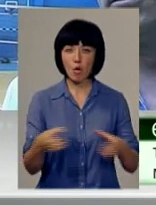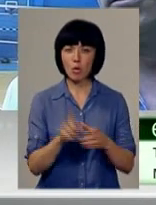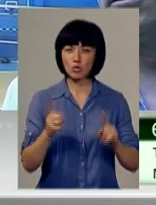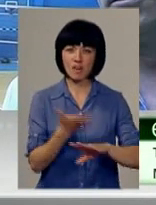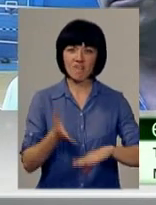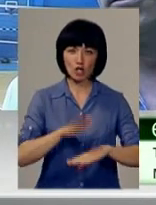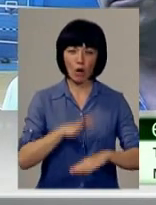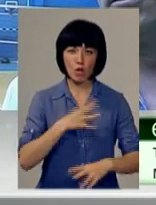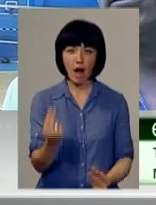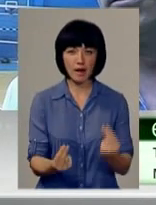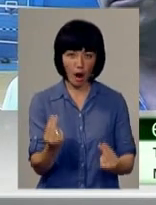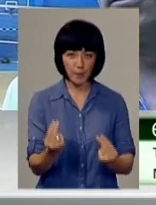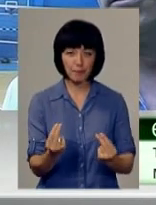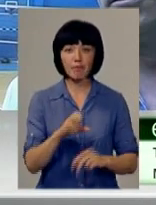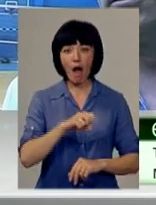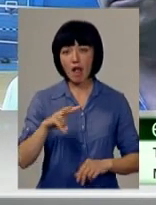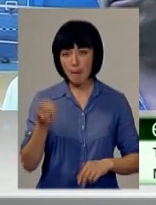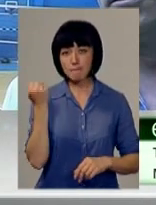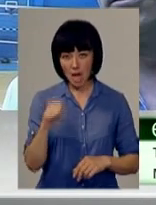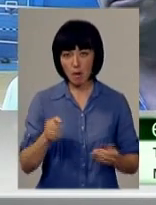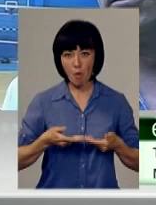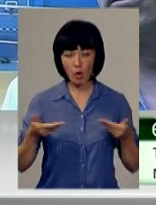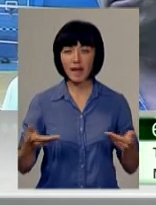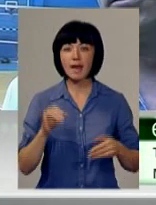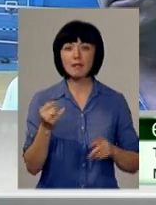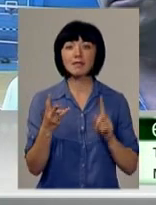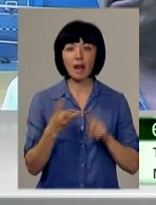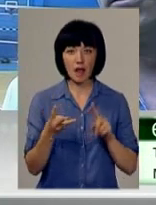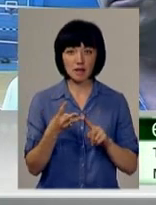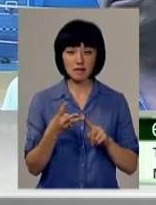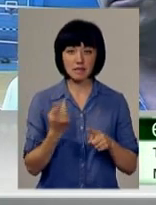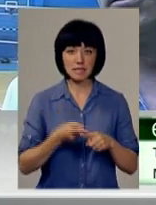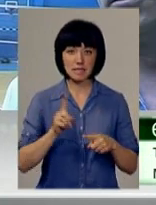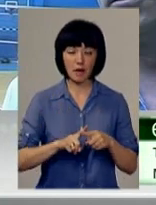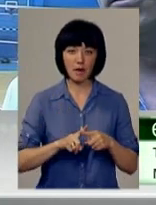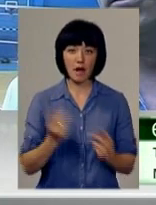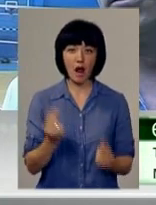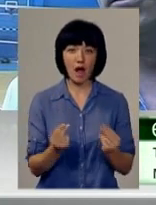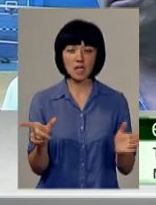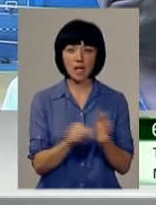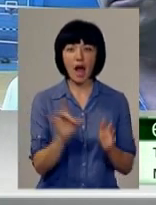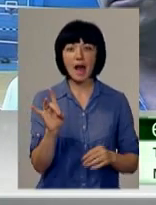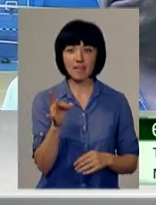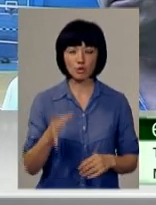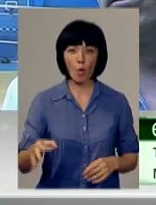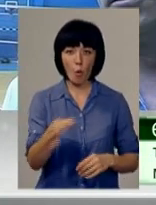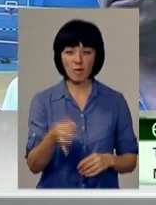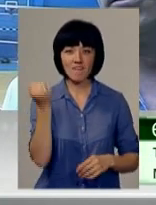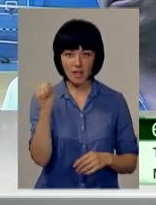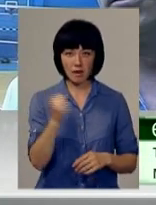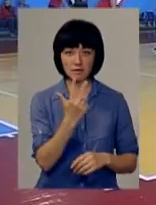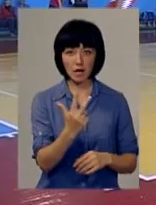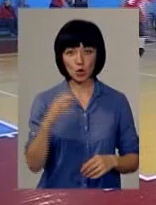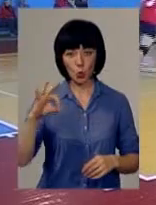дуже важка була ігра, але перемогли. І третій день іграли з Рівненської області, виграли